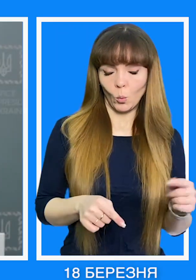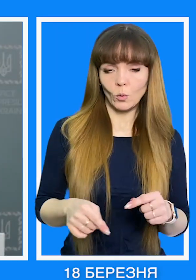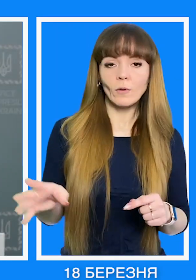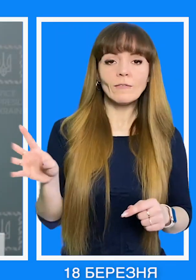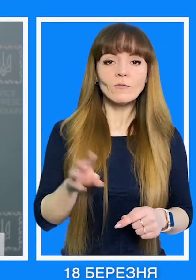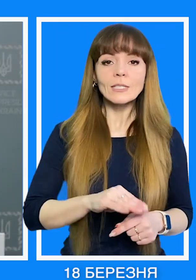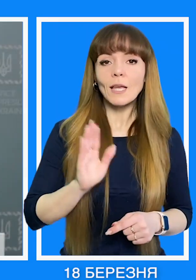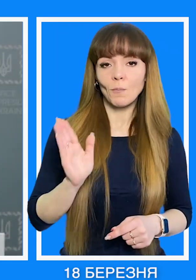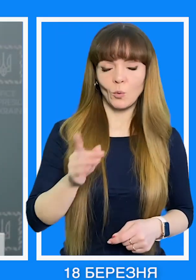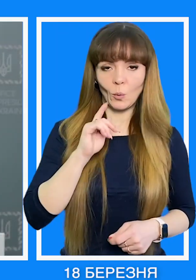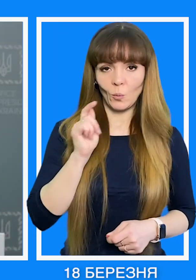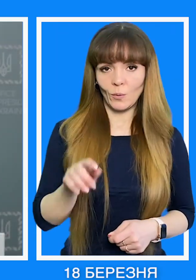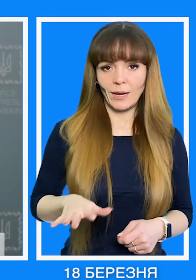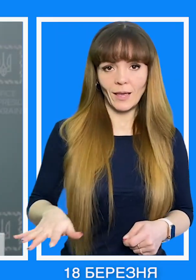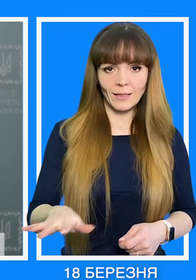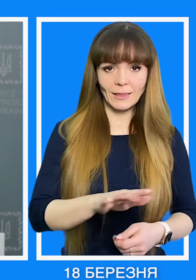бережімо один одного, все буде Україна.